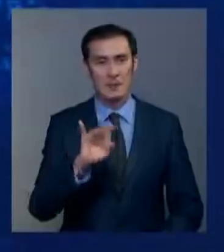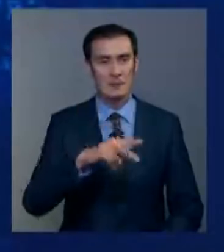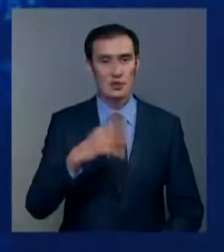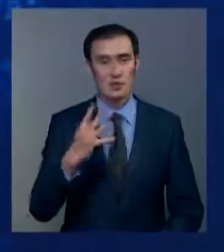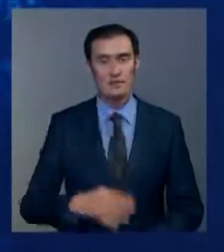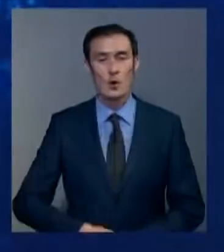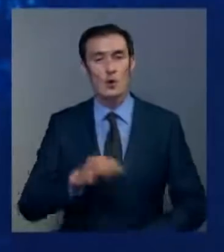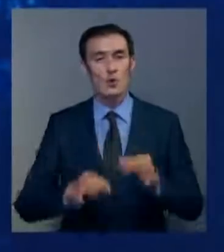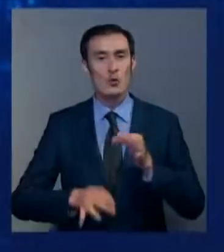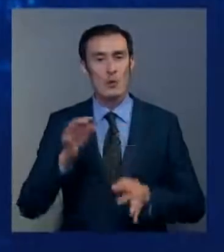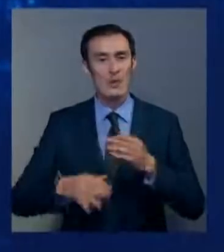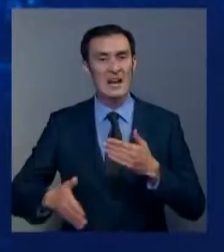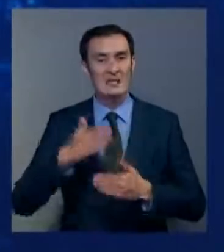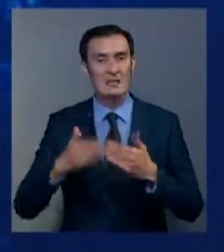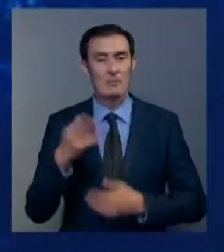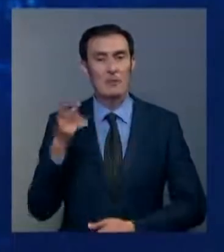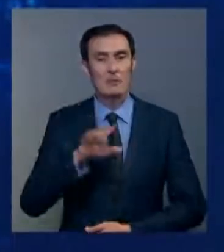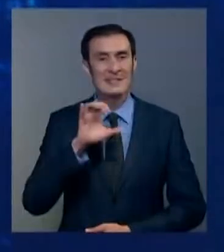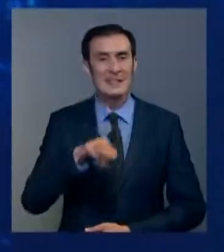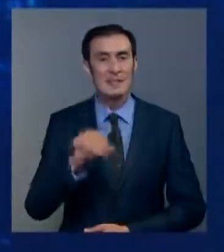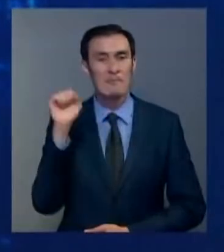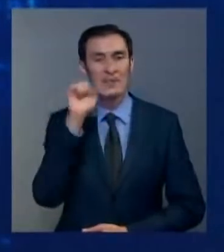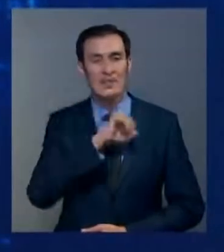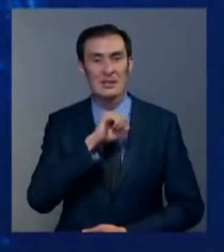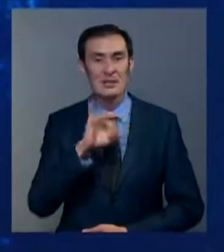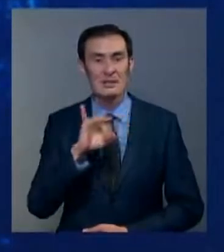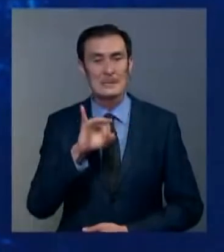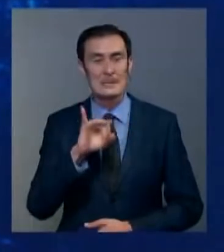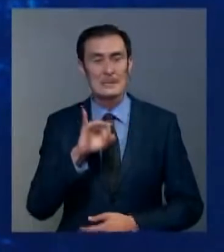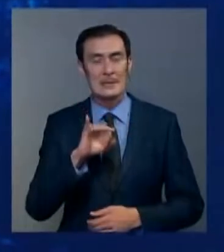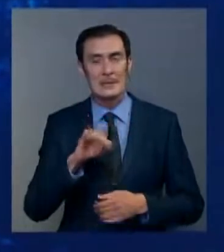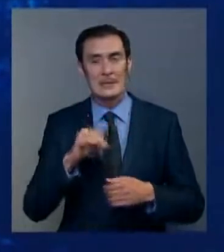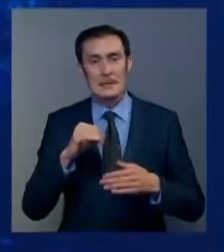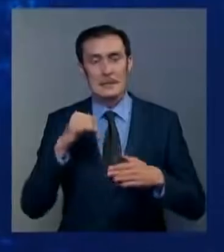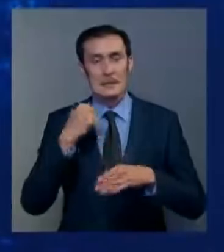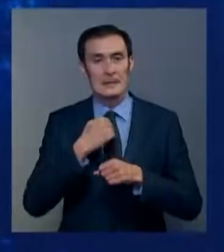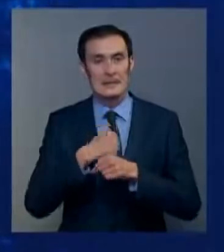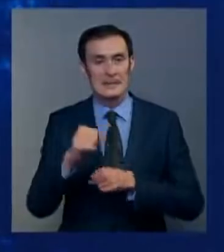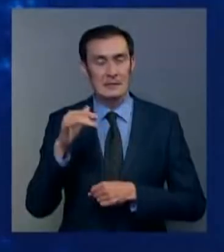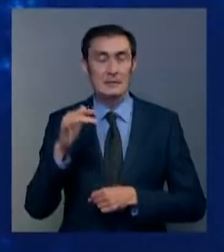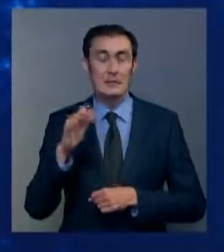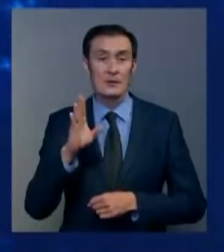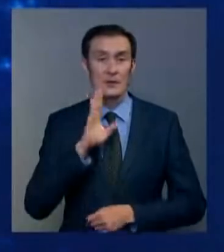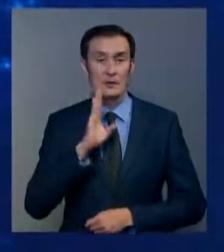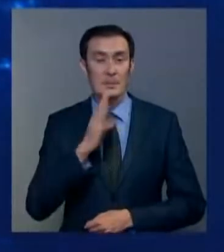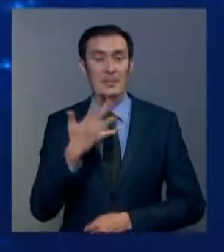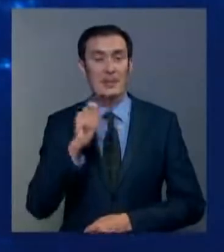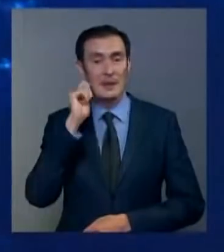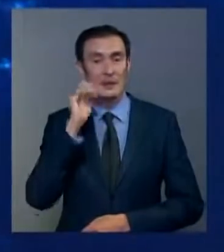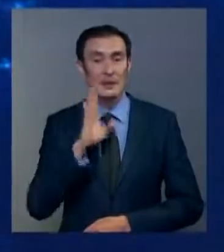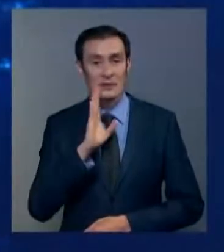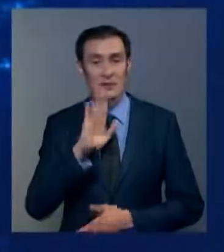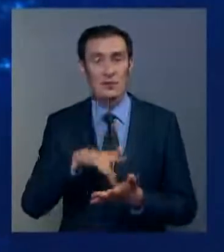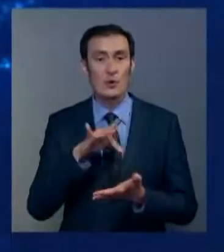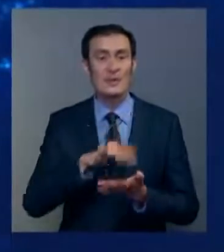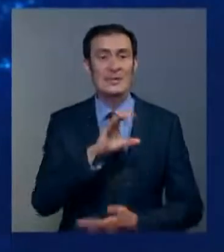Уголовная ответственность по двум статьям похищения и изнасилования несовершеннолетней грозит подозреваемому в похищении пятилетней девочки